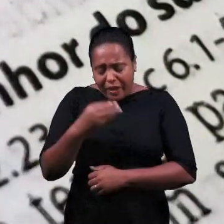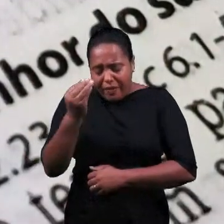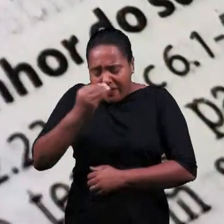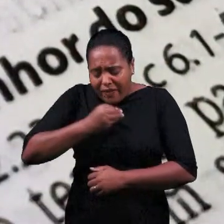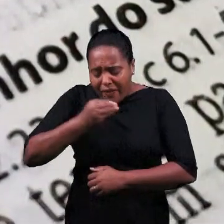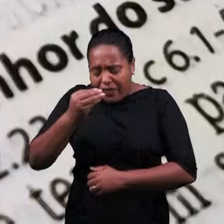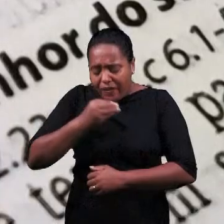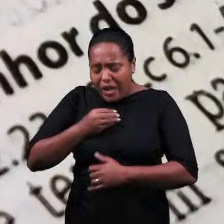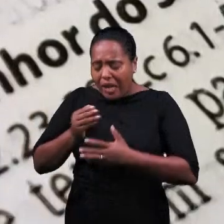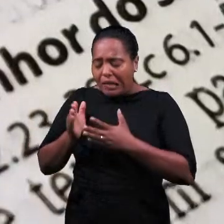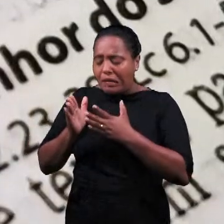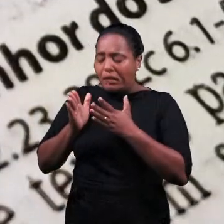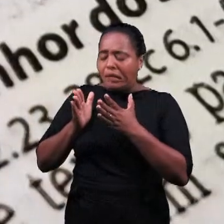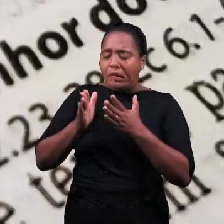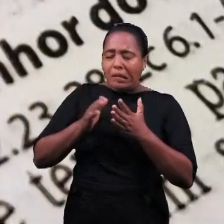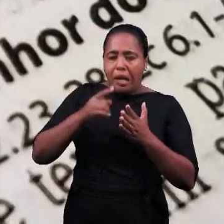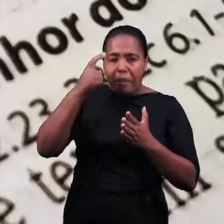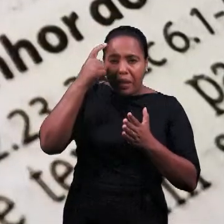уже